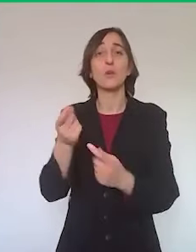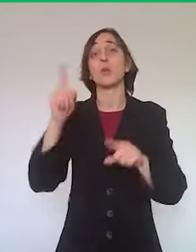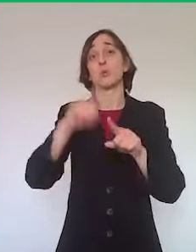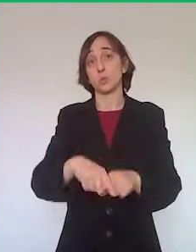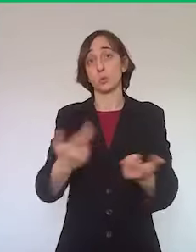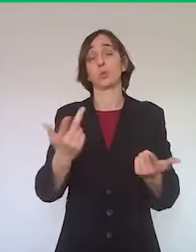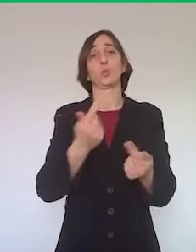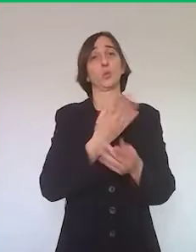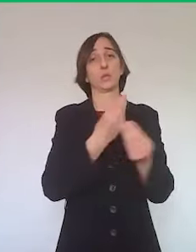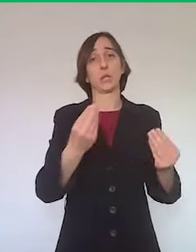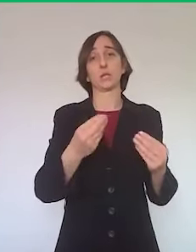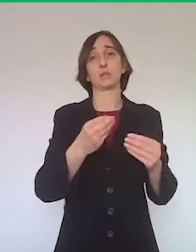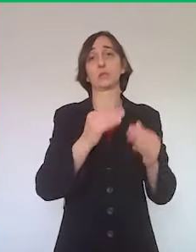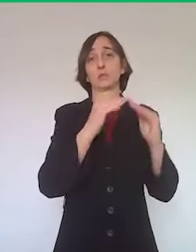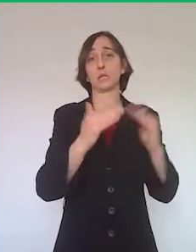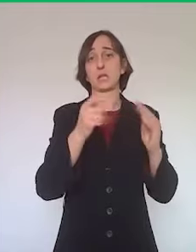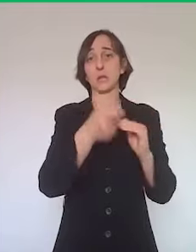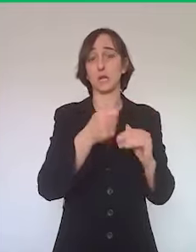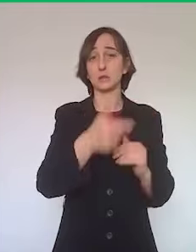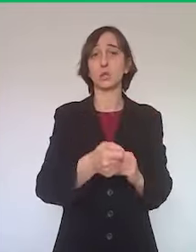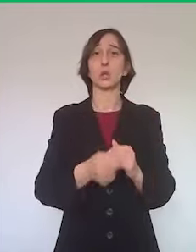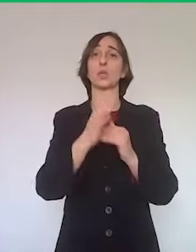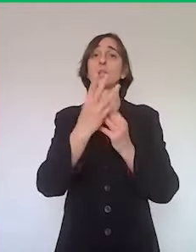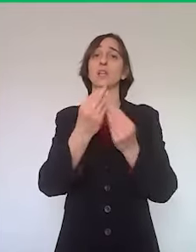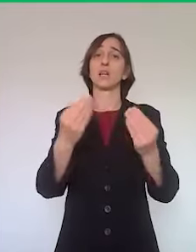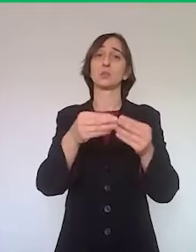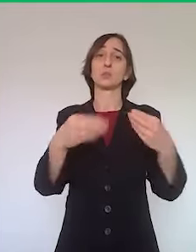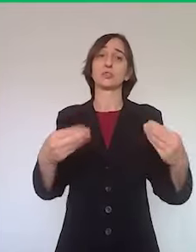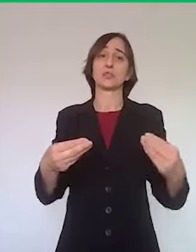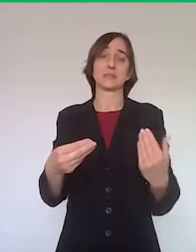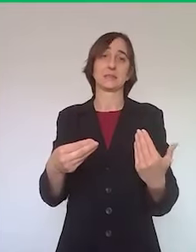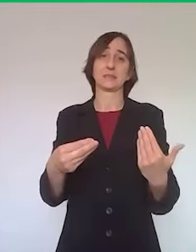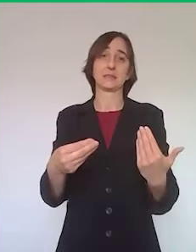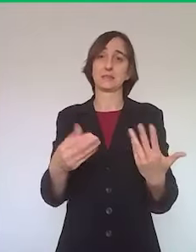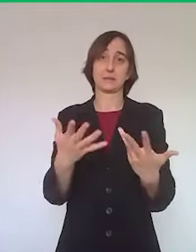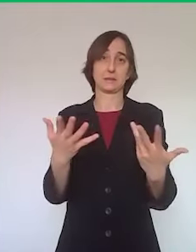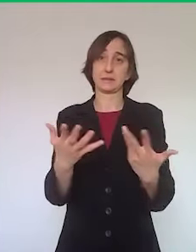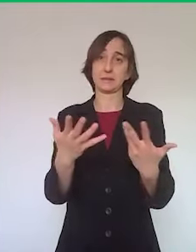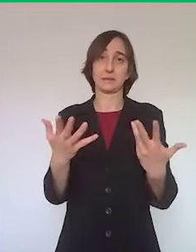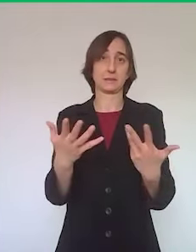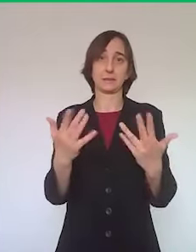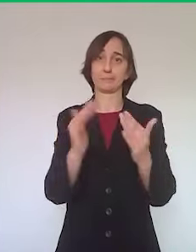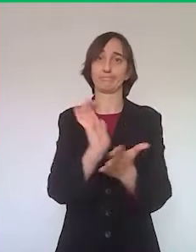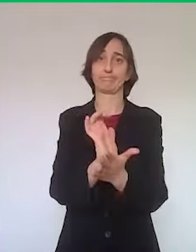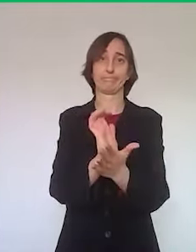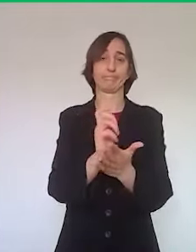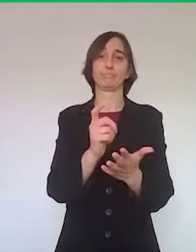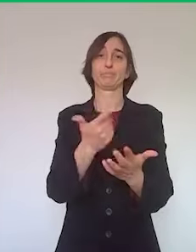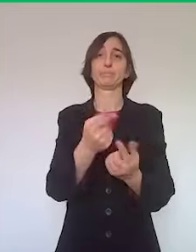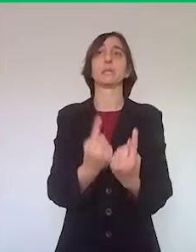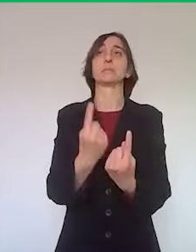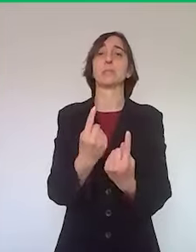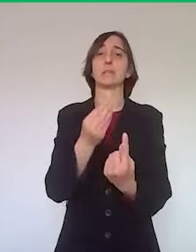integrazione, tanti professionisti hanno dovuto fermarsi e quindi vivono oggi magari aspettando il contributo del bonus dei 600 Euro